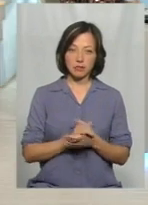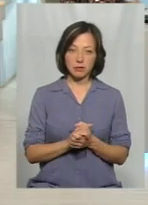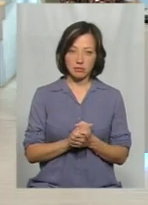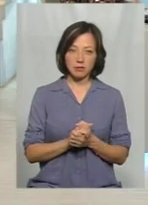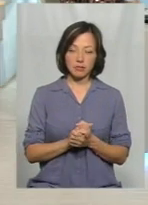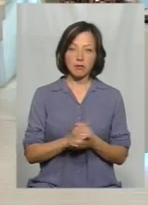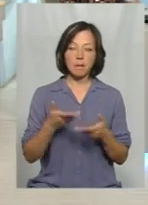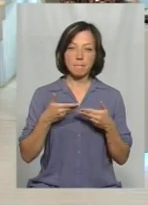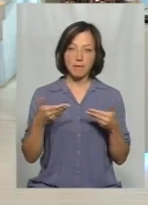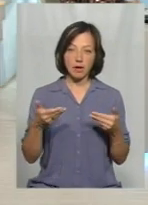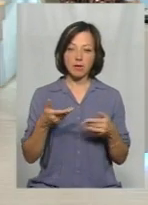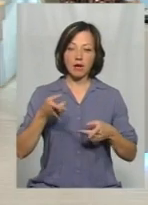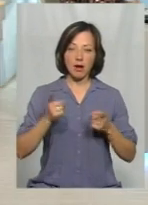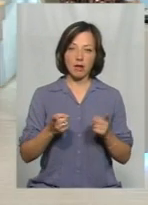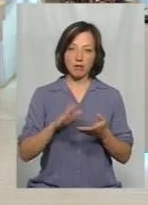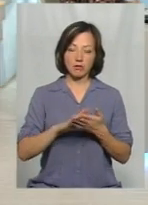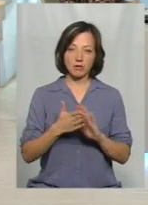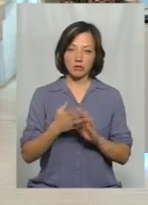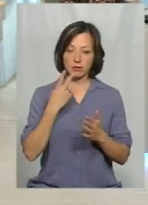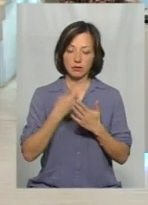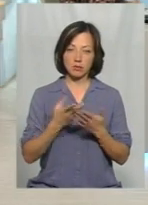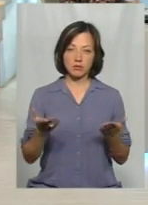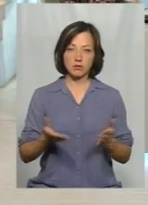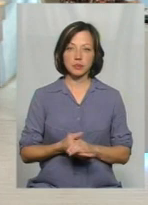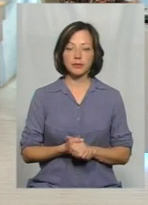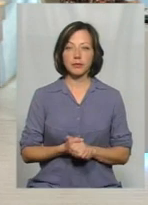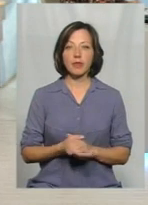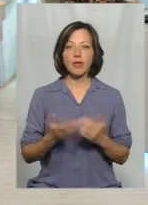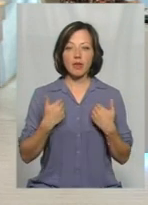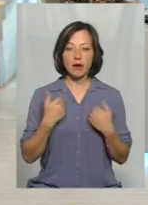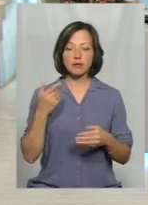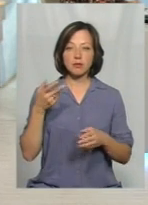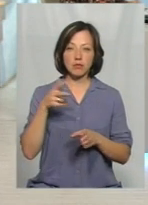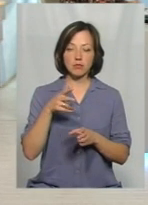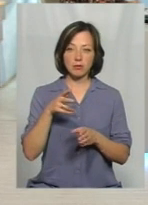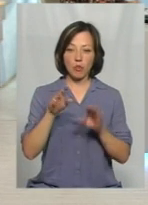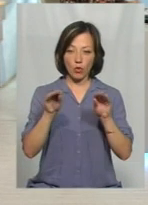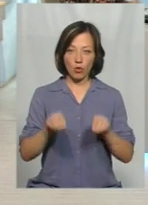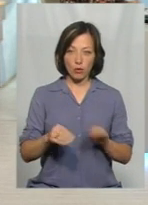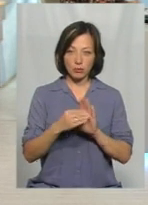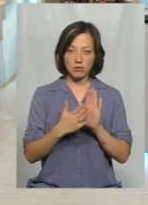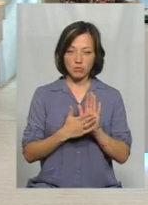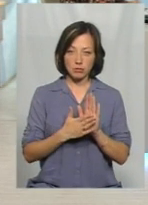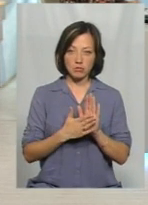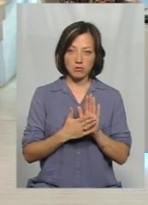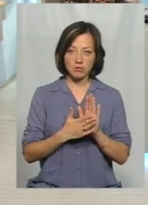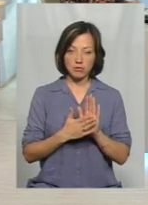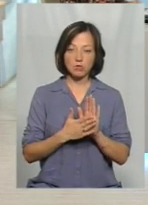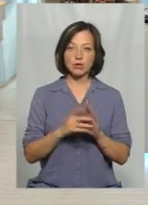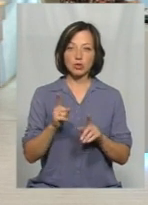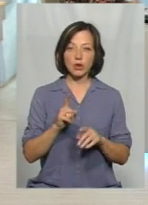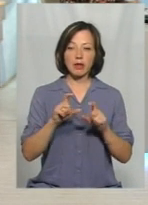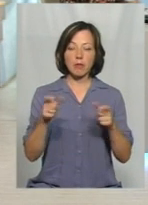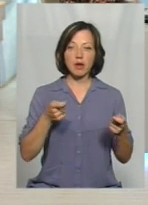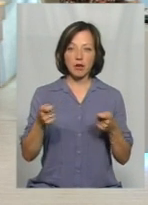Ми виходимо з реальних речей. На нас покладено протоколом, протокольно зазначено, що